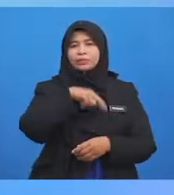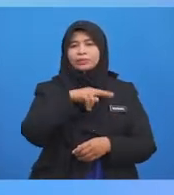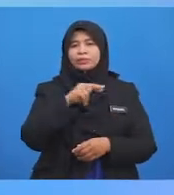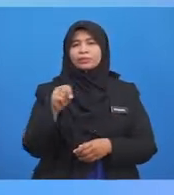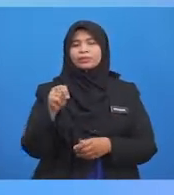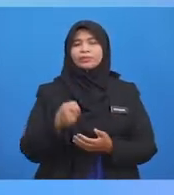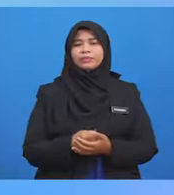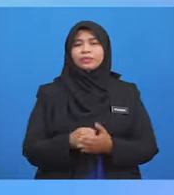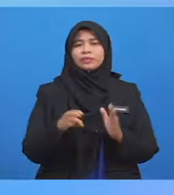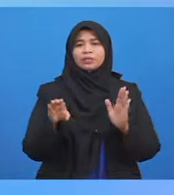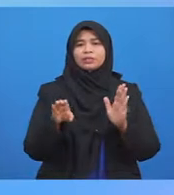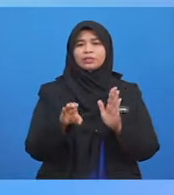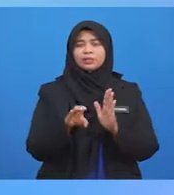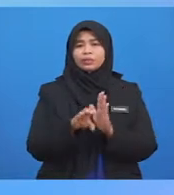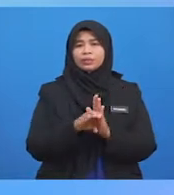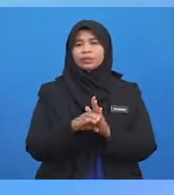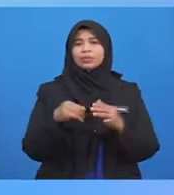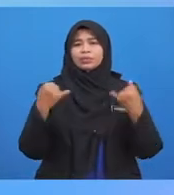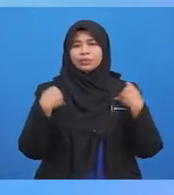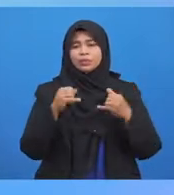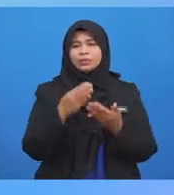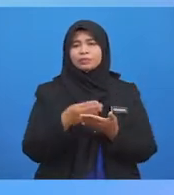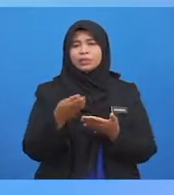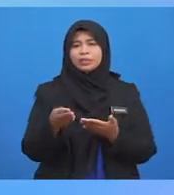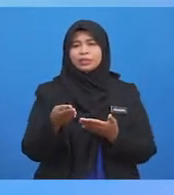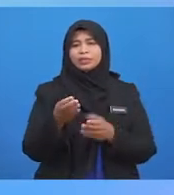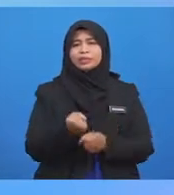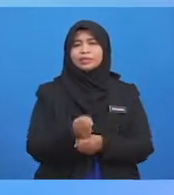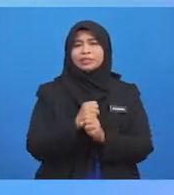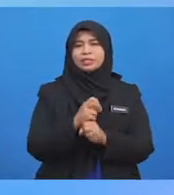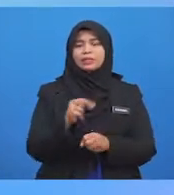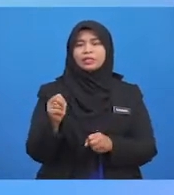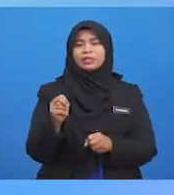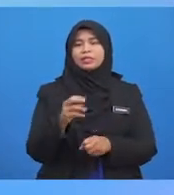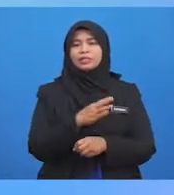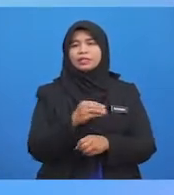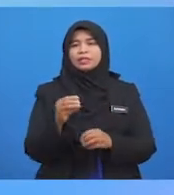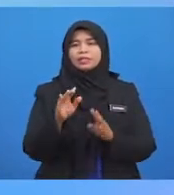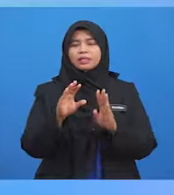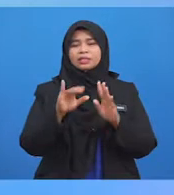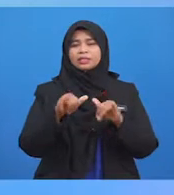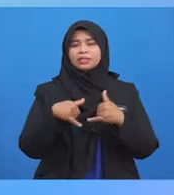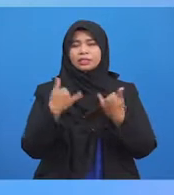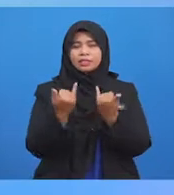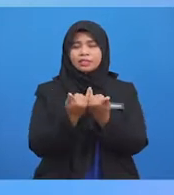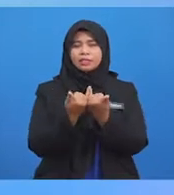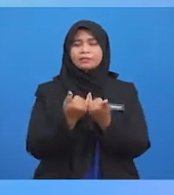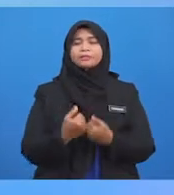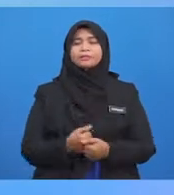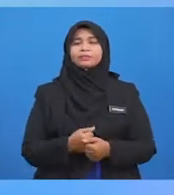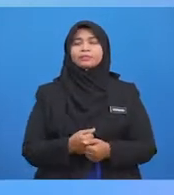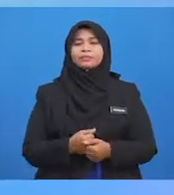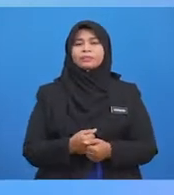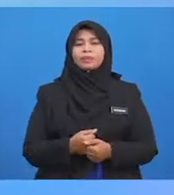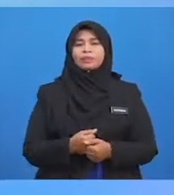Dalam Akad Al-Mu'awadat ini Ialah Jual-Beli Sewaan Dan Syarikat Pelaksanaan Akad